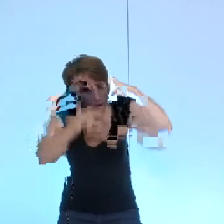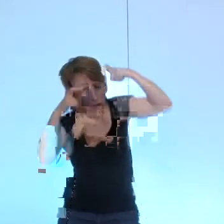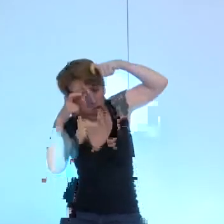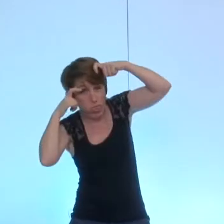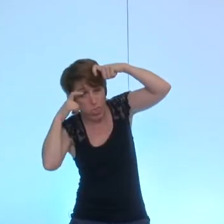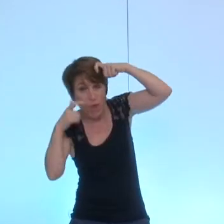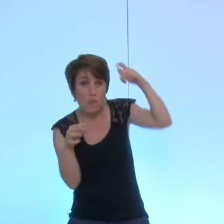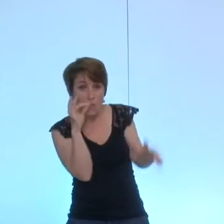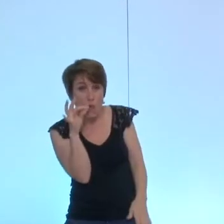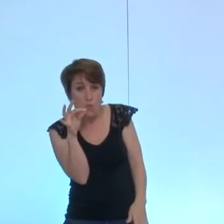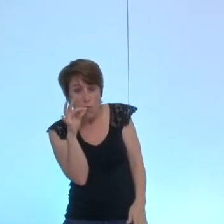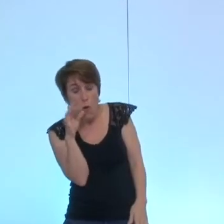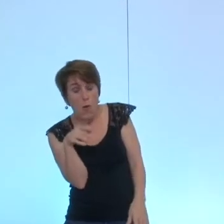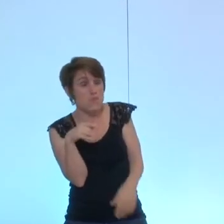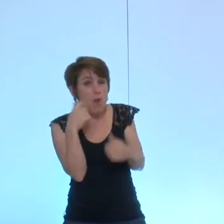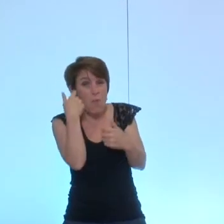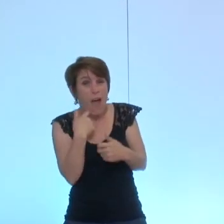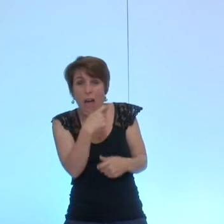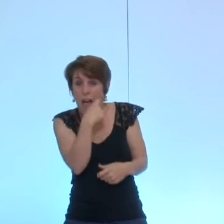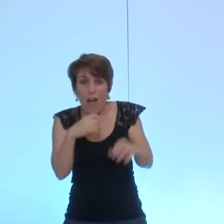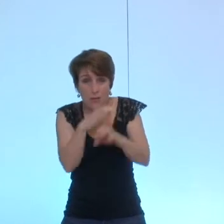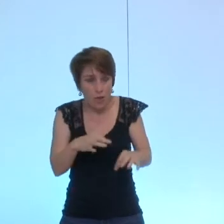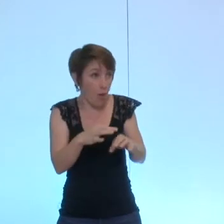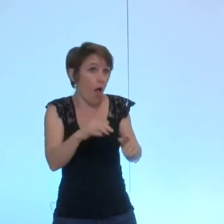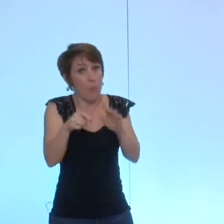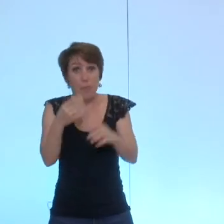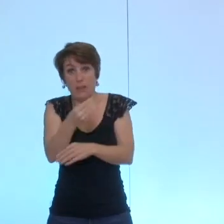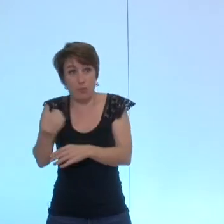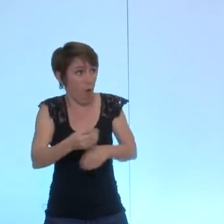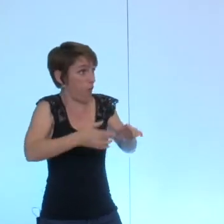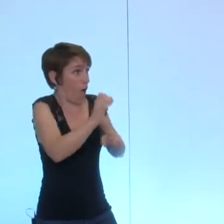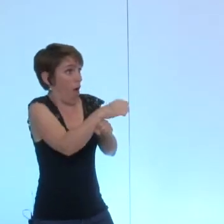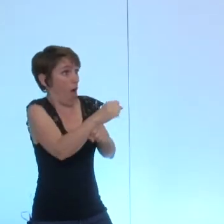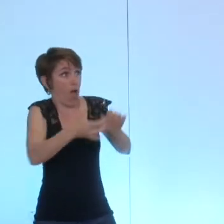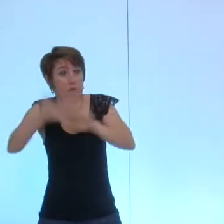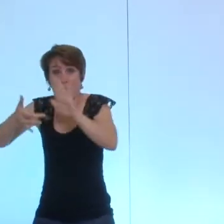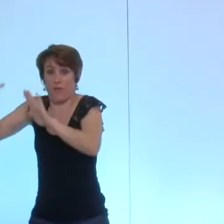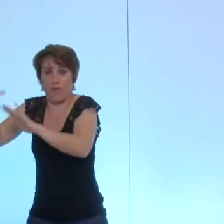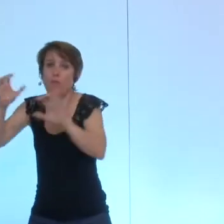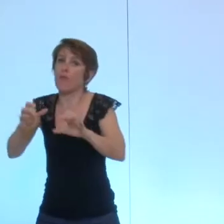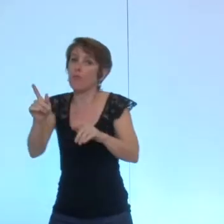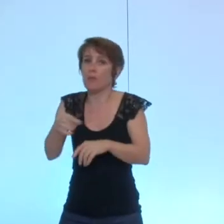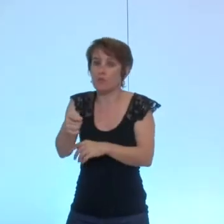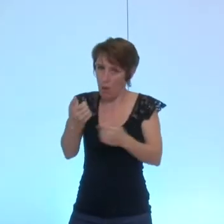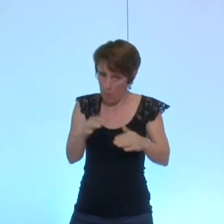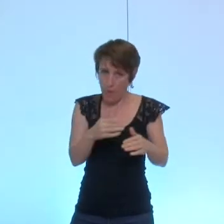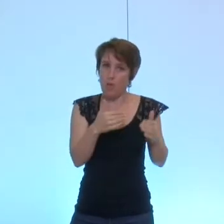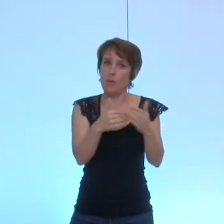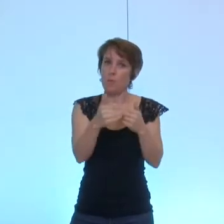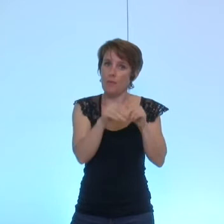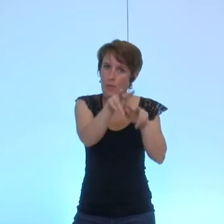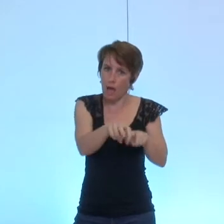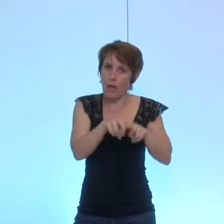la clope au bec par asé on n'a pas très envie de les suivre je suis d'accord avec vous pourtant le métier d'agriculteur est un métier